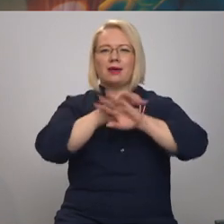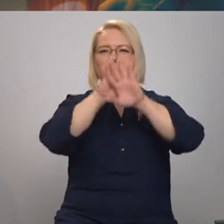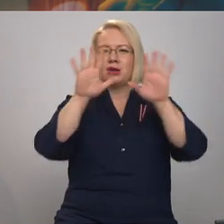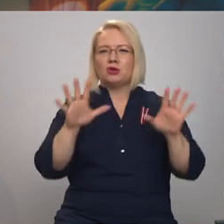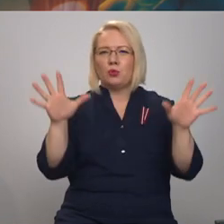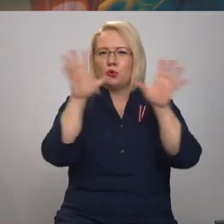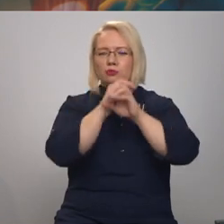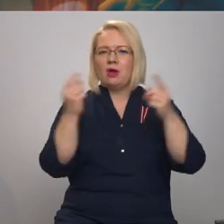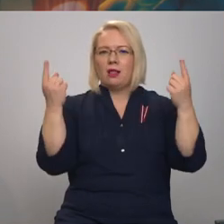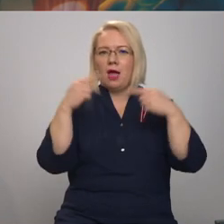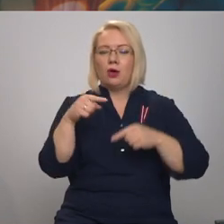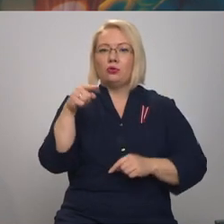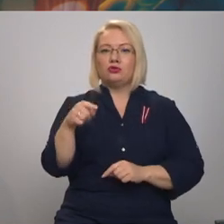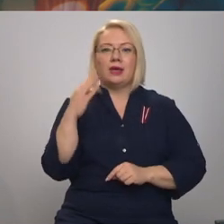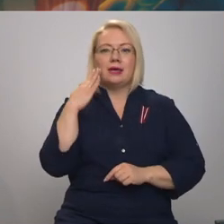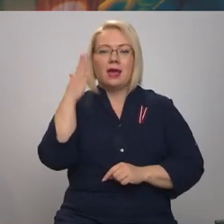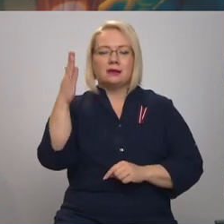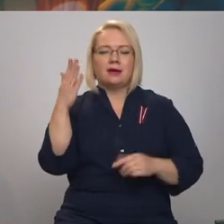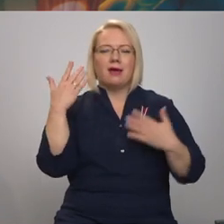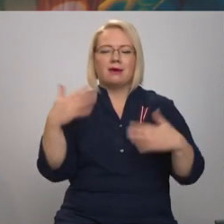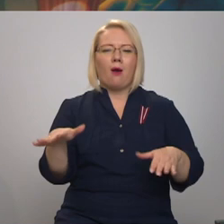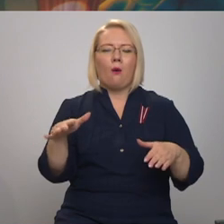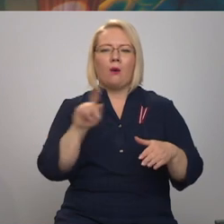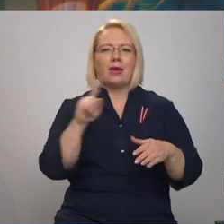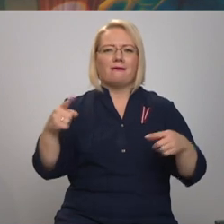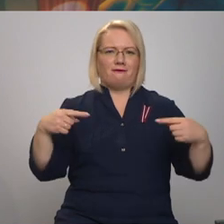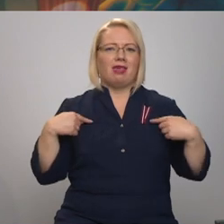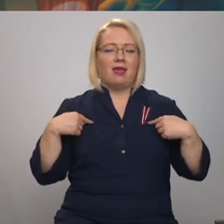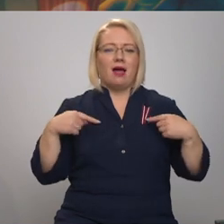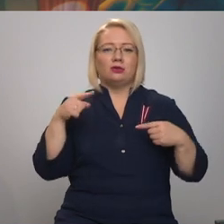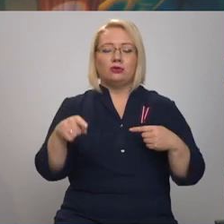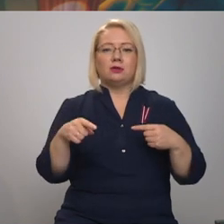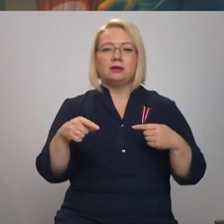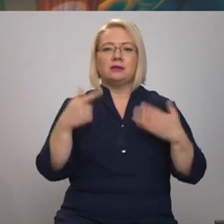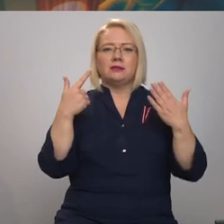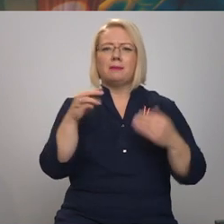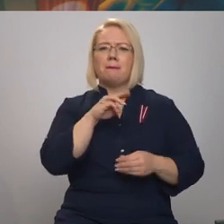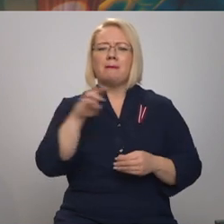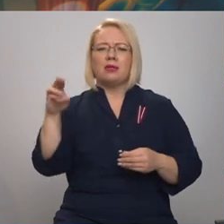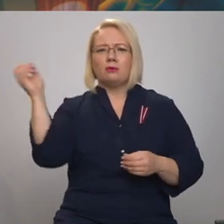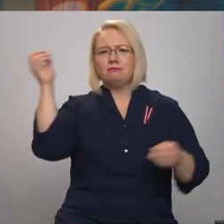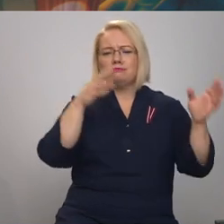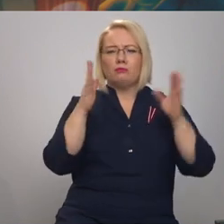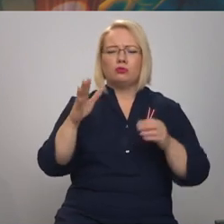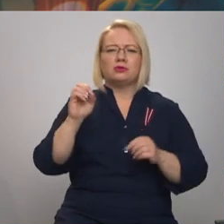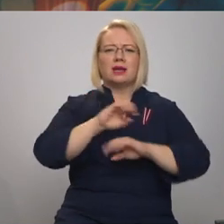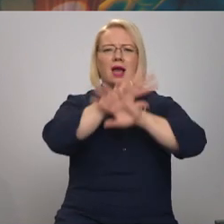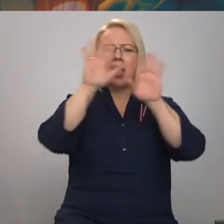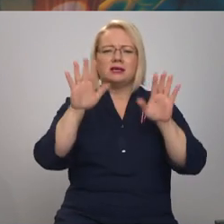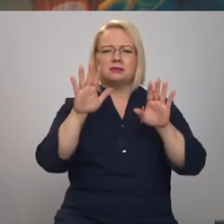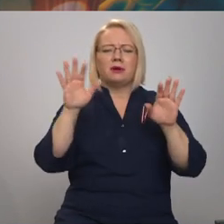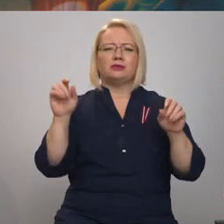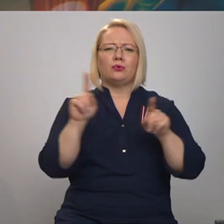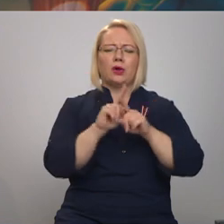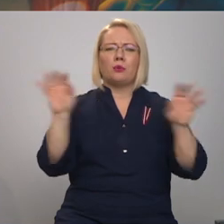iecere, jeb misija, var teikt, sasniec finālu. Šovakar to krāšņos septiņu minūšu īpašu izgaismošanai radītas mūzikas un gaismas performanci, ko